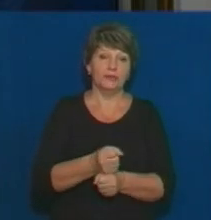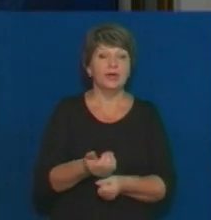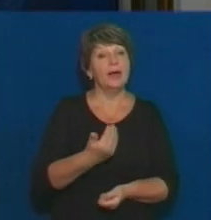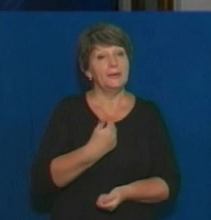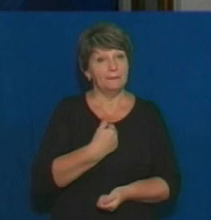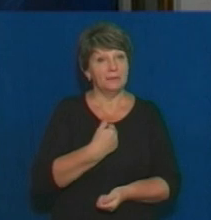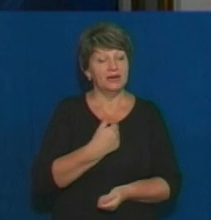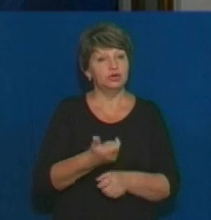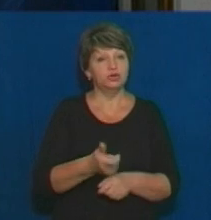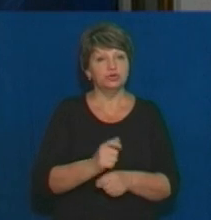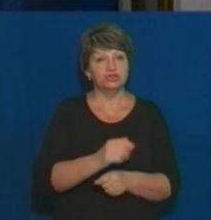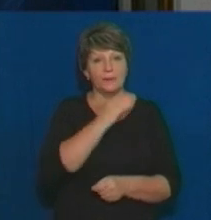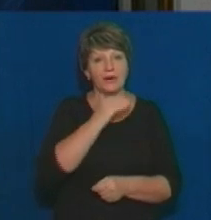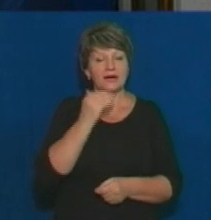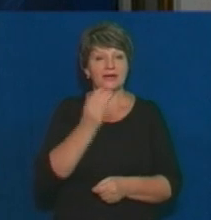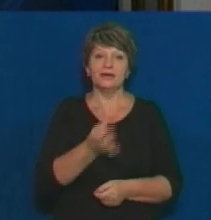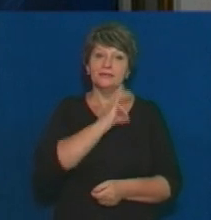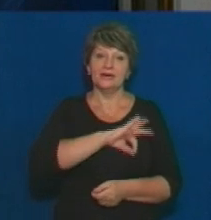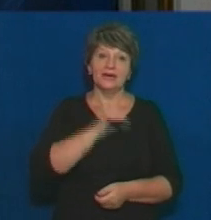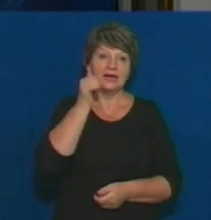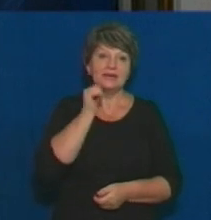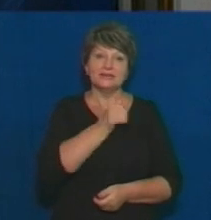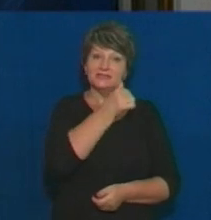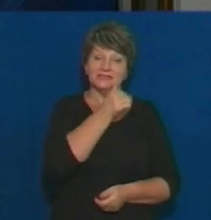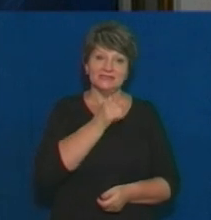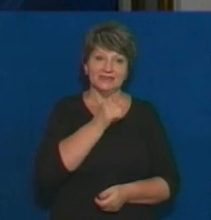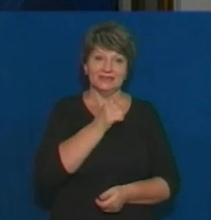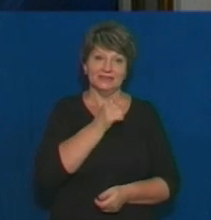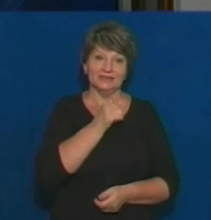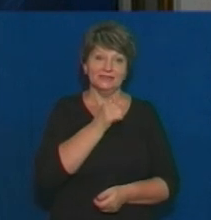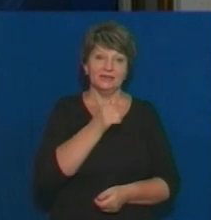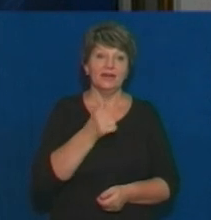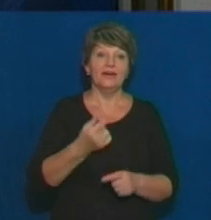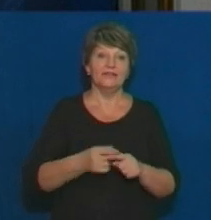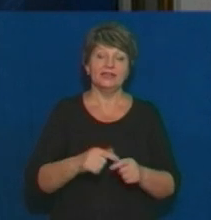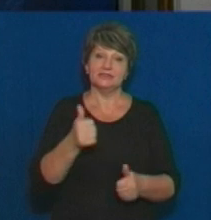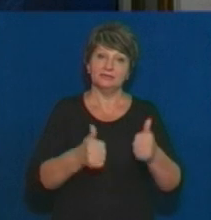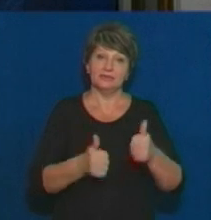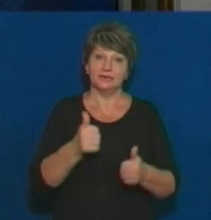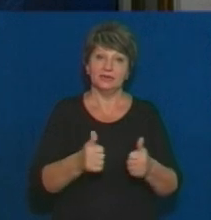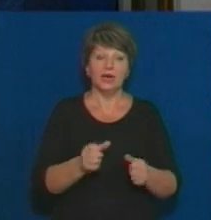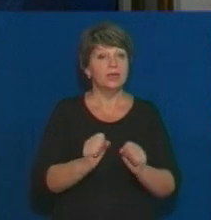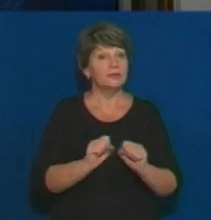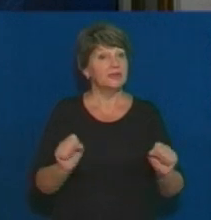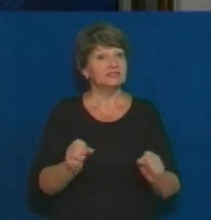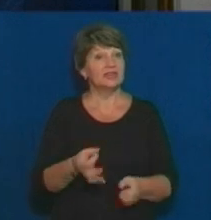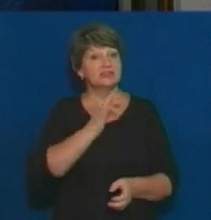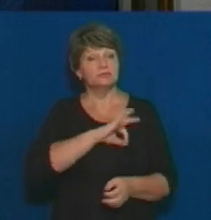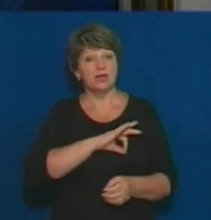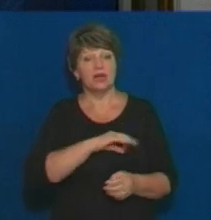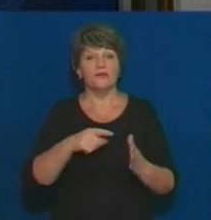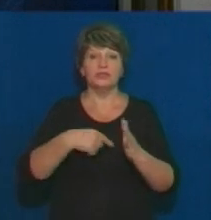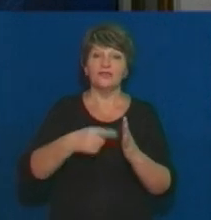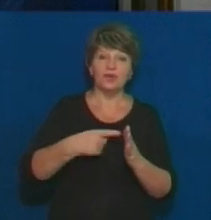дуже багато використали секретів аеродинаміки в таких змаганнях. Тому що не можна використовувати двигун,